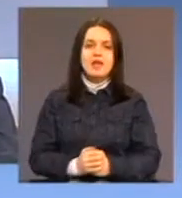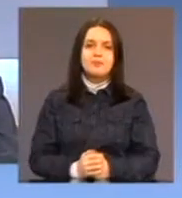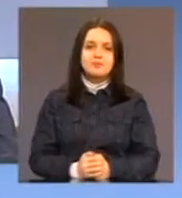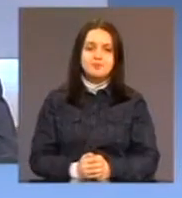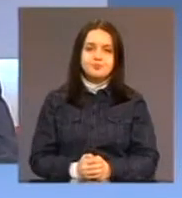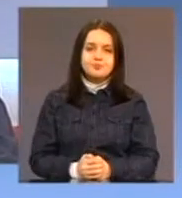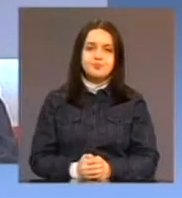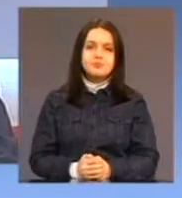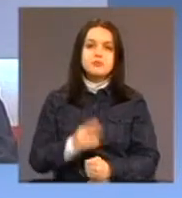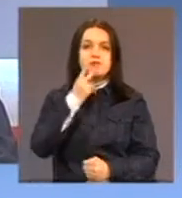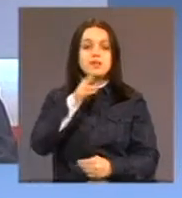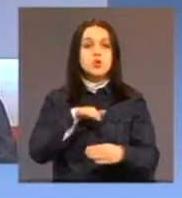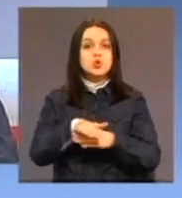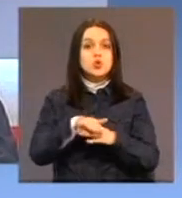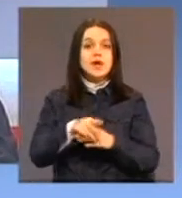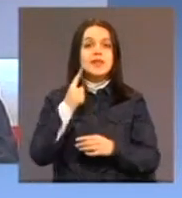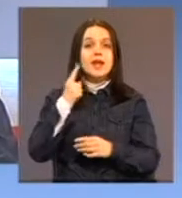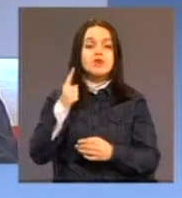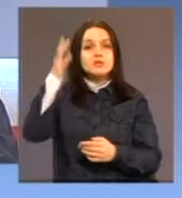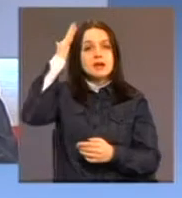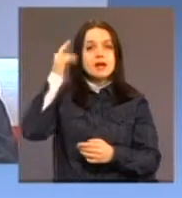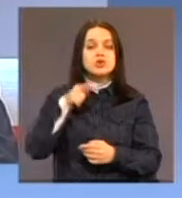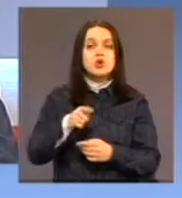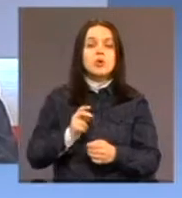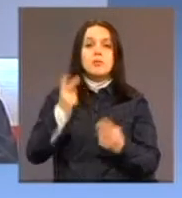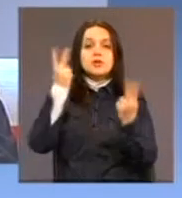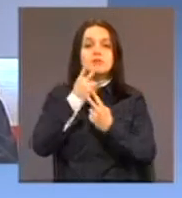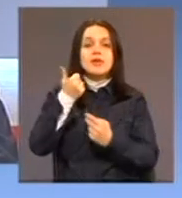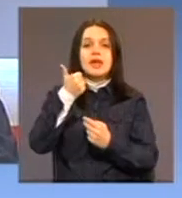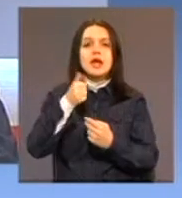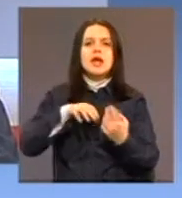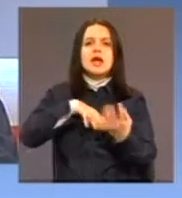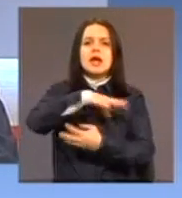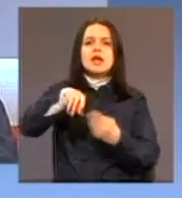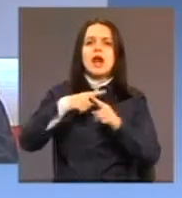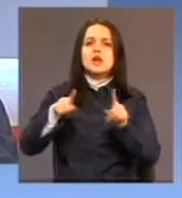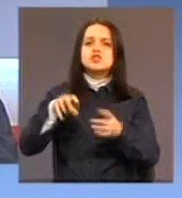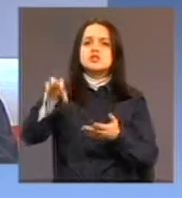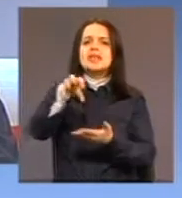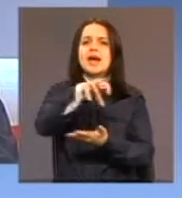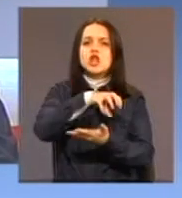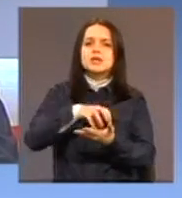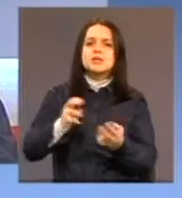usluge dnenog zbrinjava podrazumijeva i jedan multisektorski pristup i svi dnevni centri koji